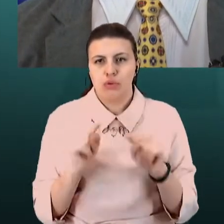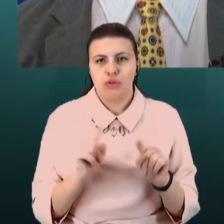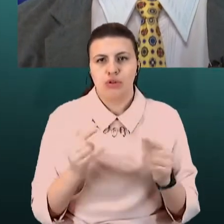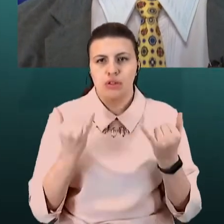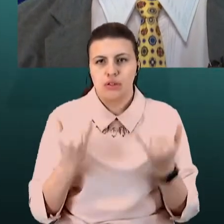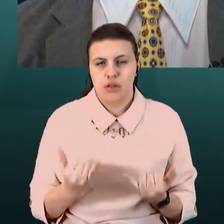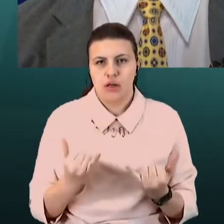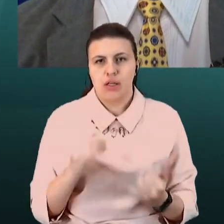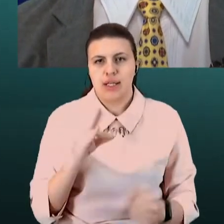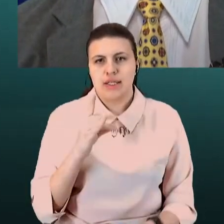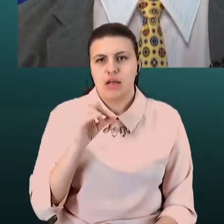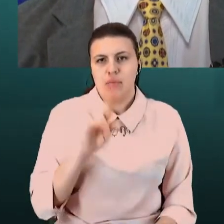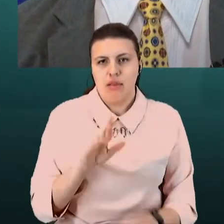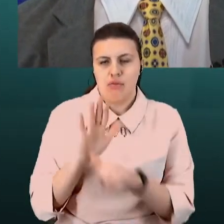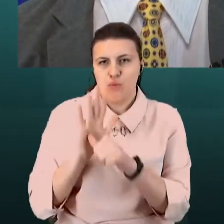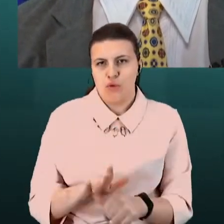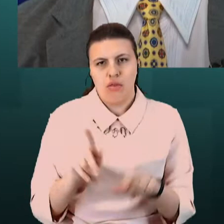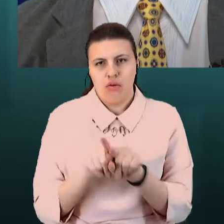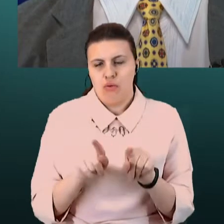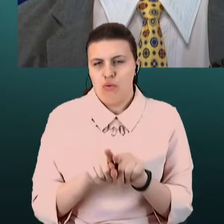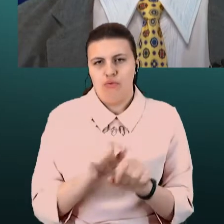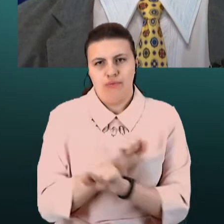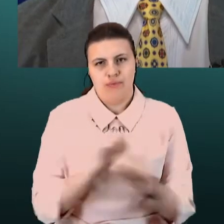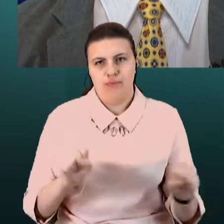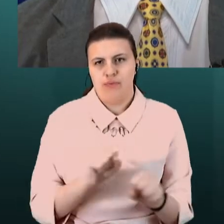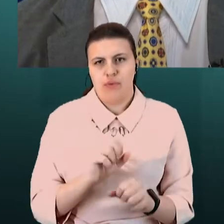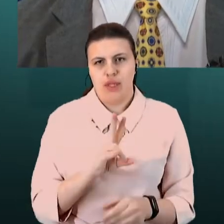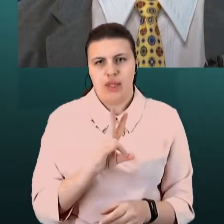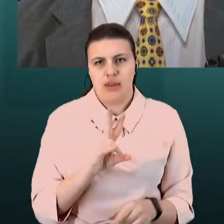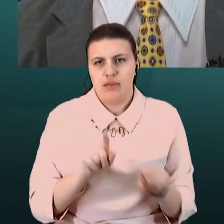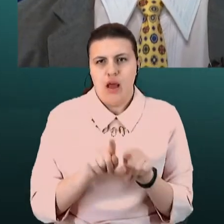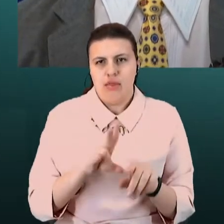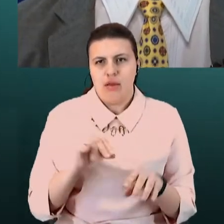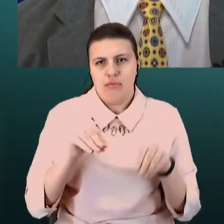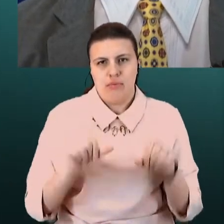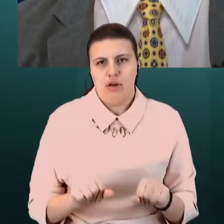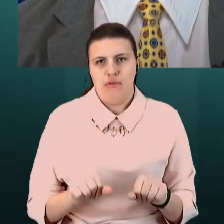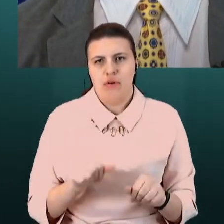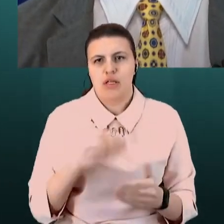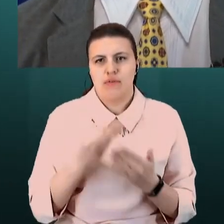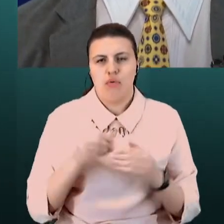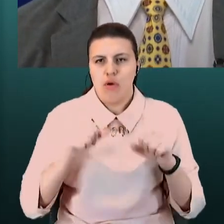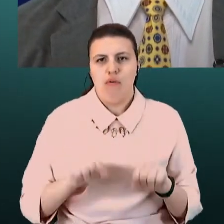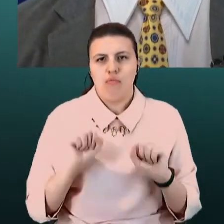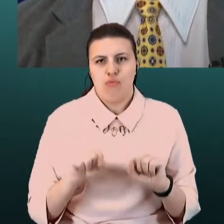дискримінації, в принципі, таких людей не має існувати, і це можна, ну і свої права можна захистити у суді?